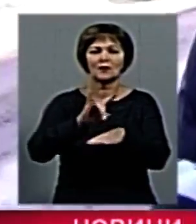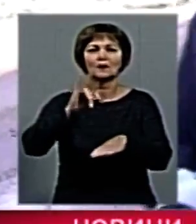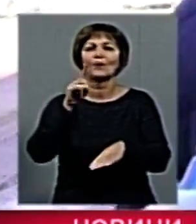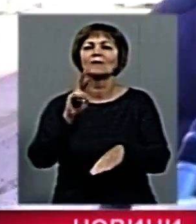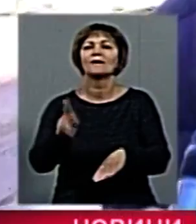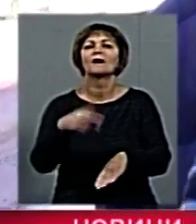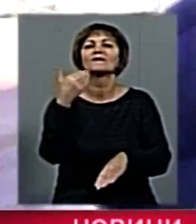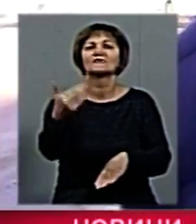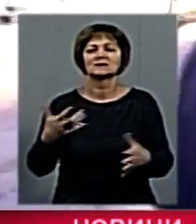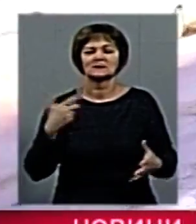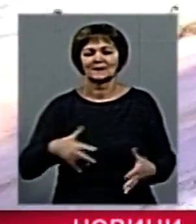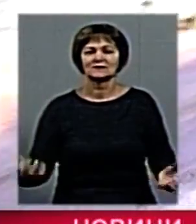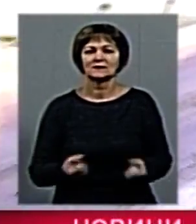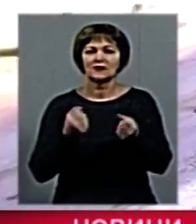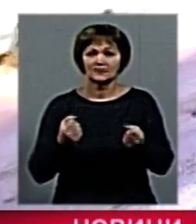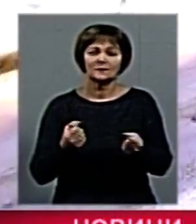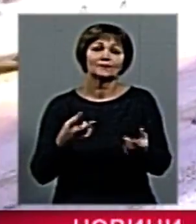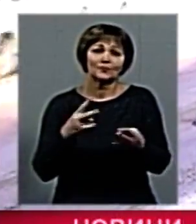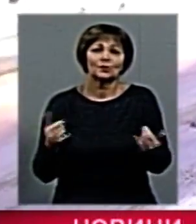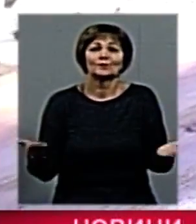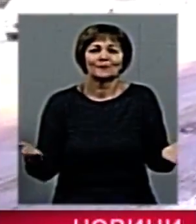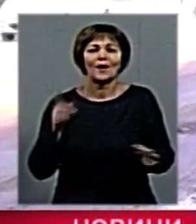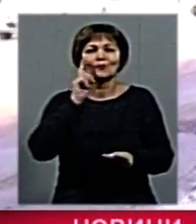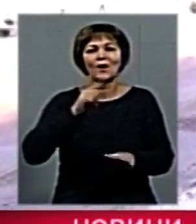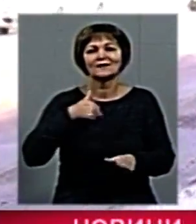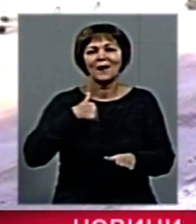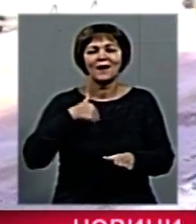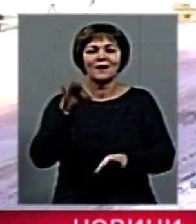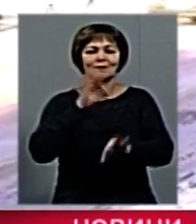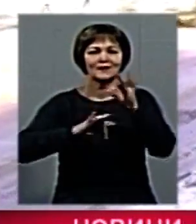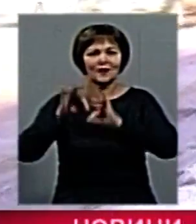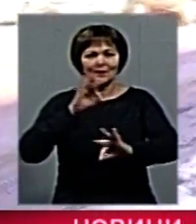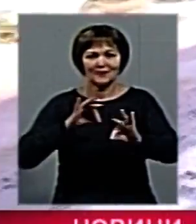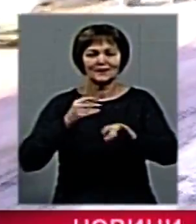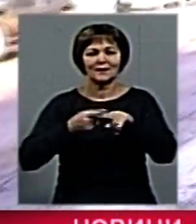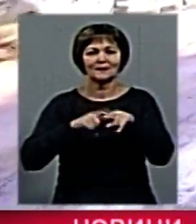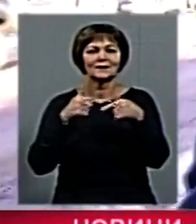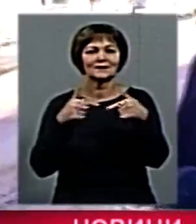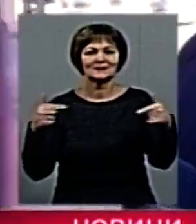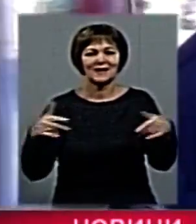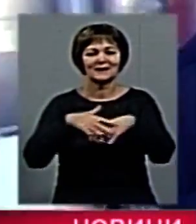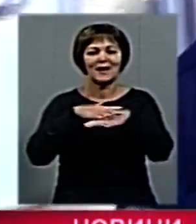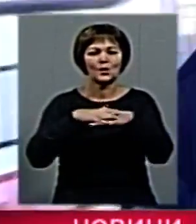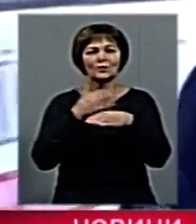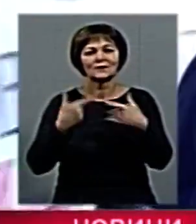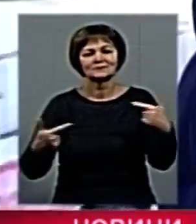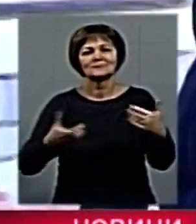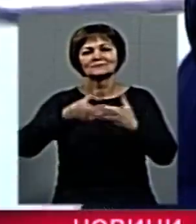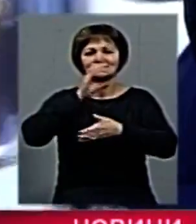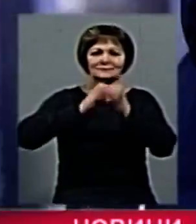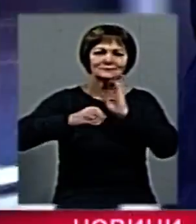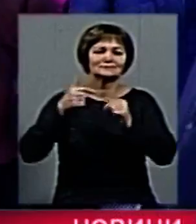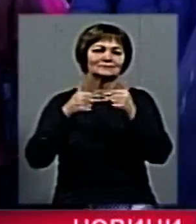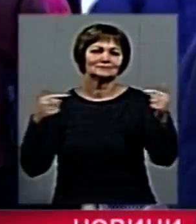вирятують? Ну, допустимо, медикаменти в основному. Так і народні средства, малина,